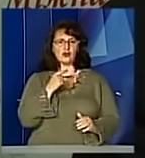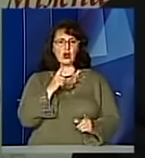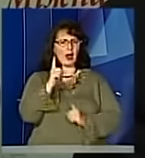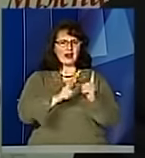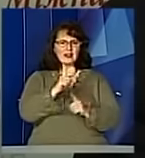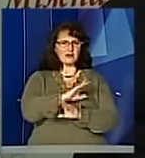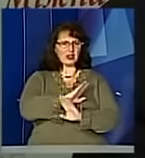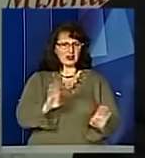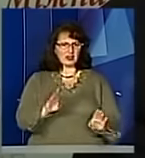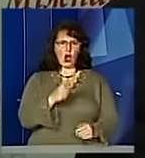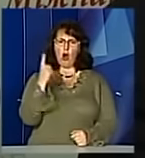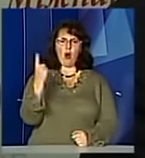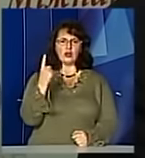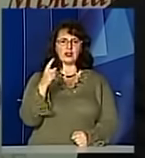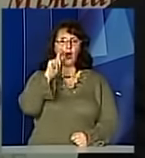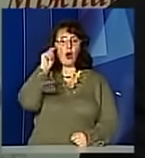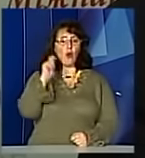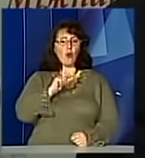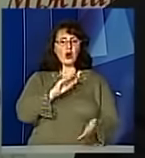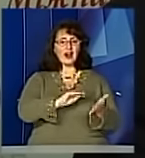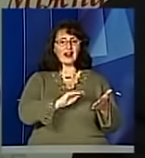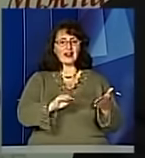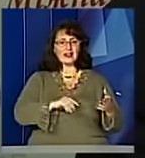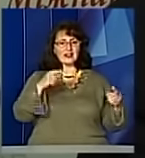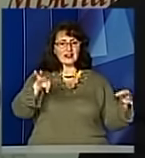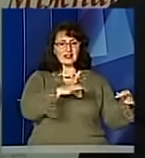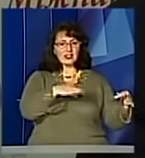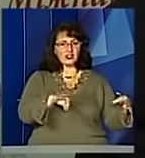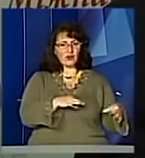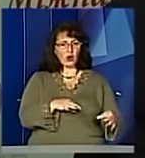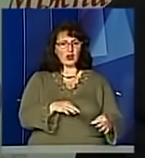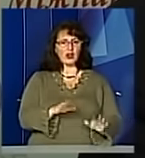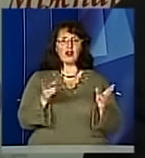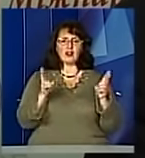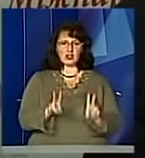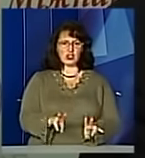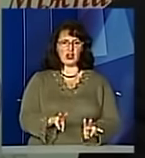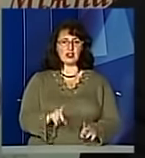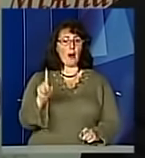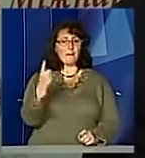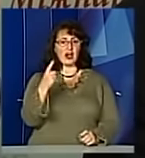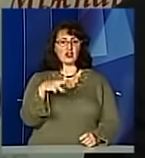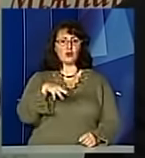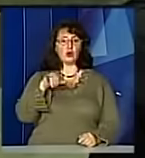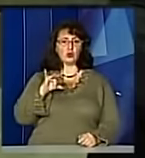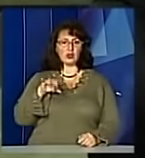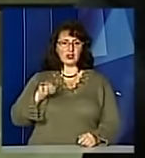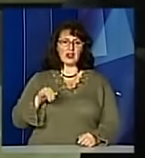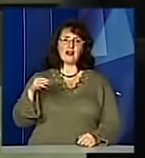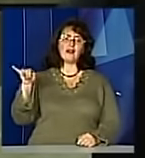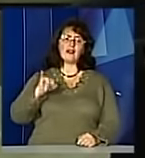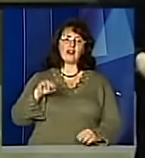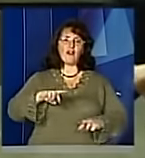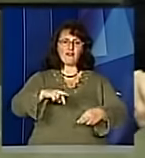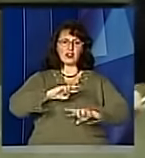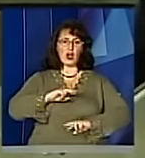українські твори, які будуть обов'язкові. І в першому турі, і особливо в фінальному турі. Натомість